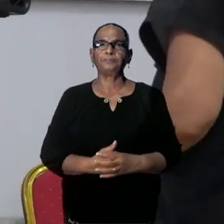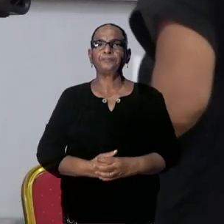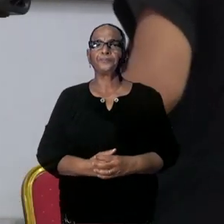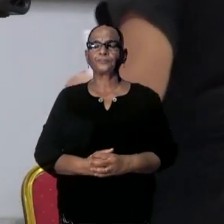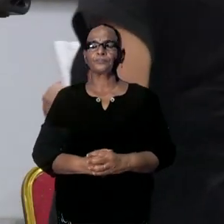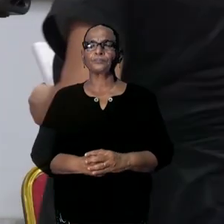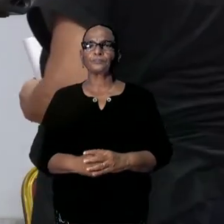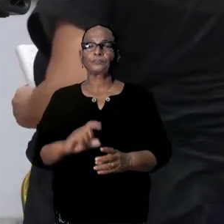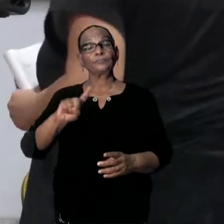De volgende.